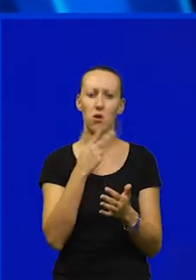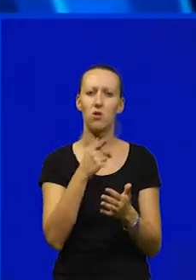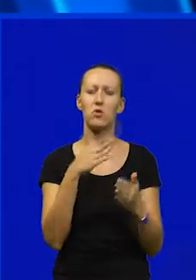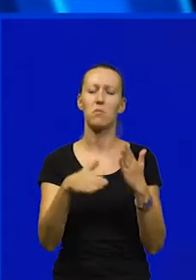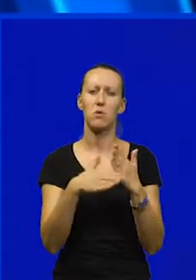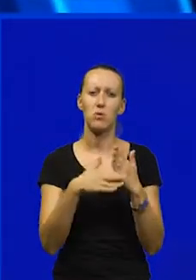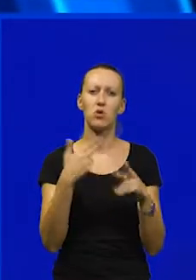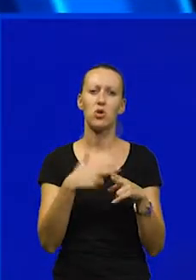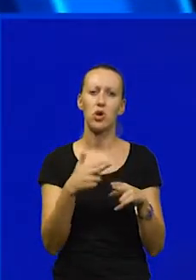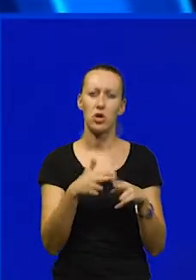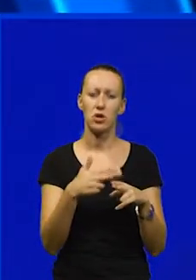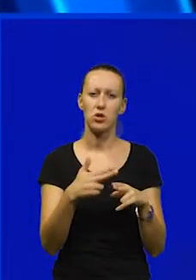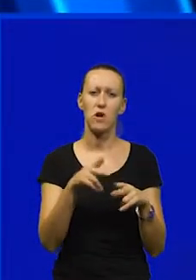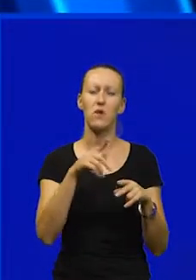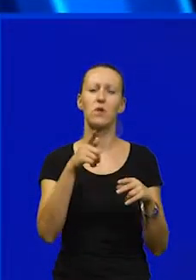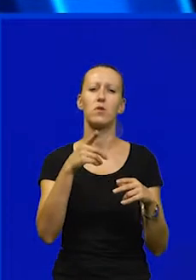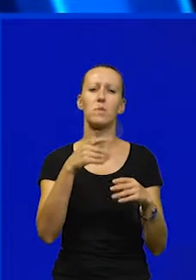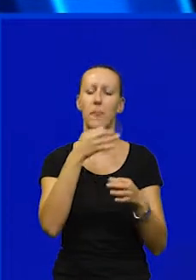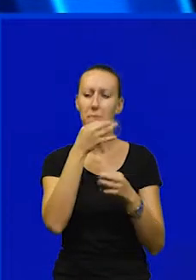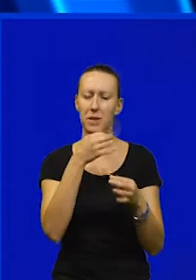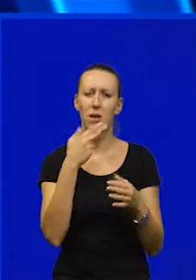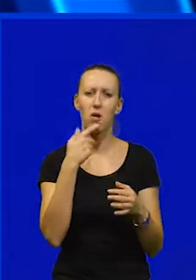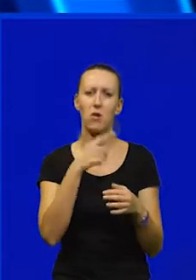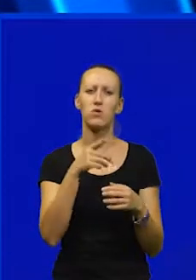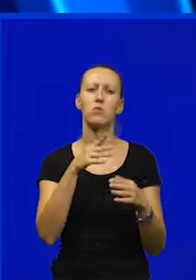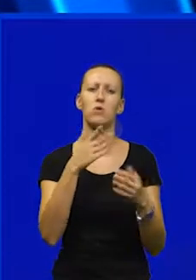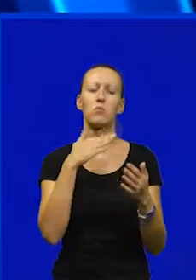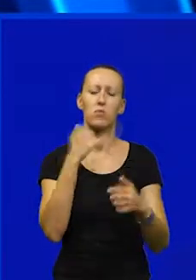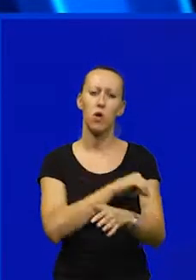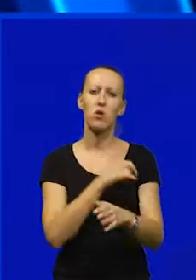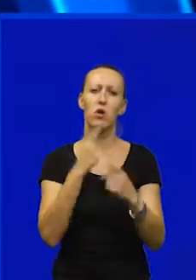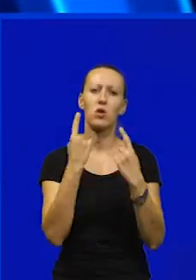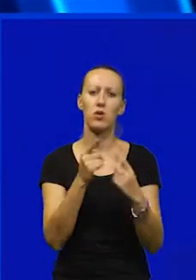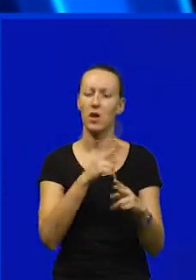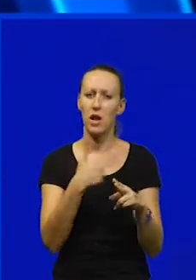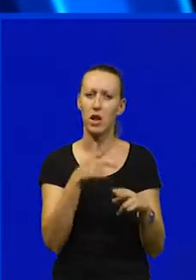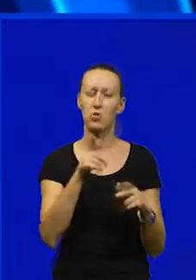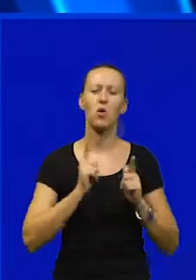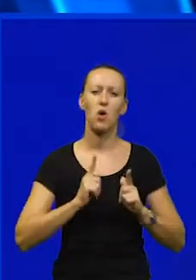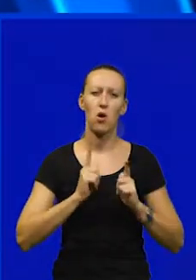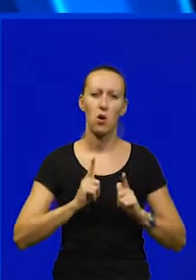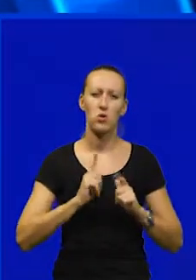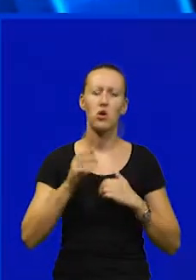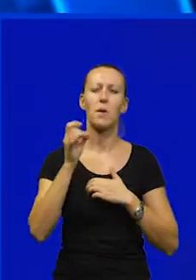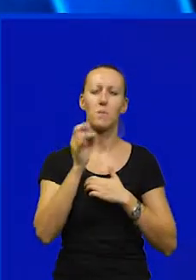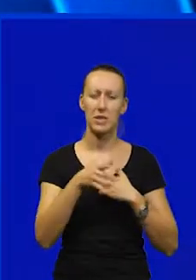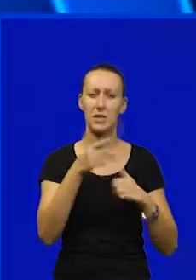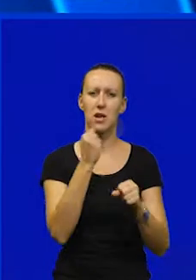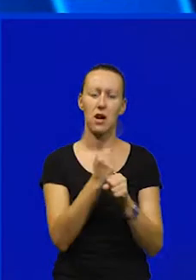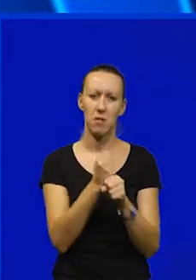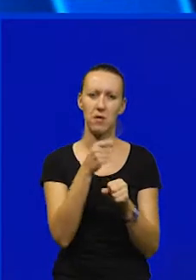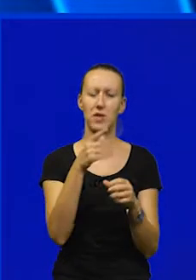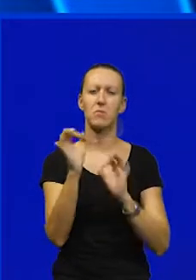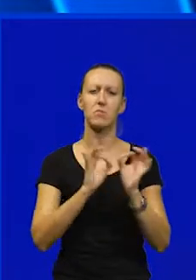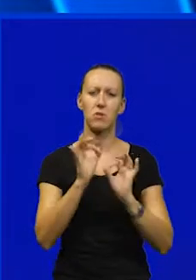pomoći rješavanje nekretninskih pitanja koja su doslovno godinama stajala nerješena i tu očekujem brzu realizaciju